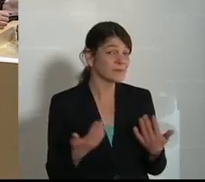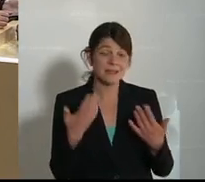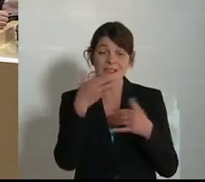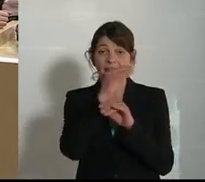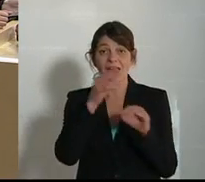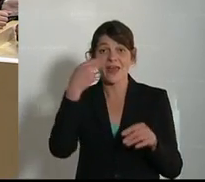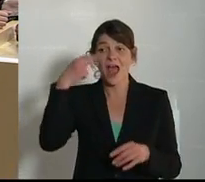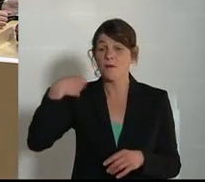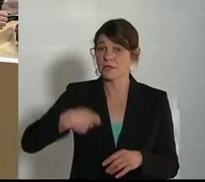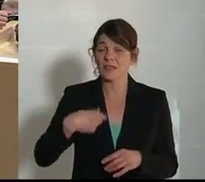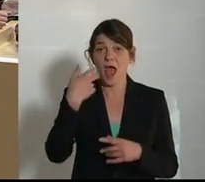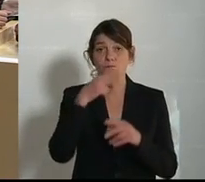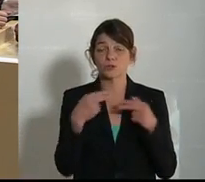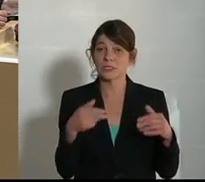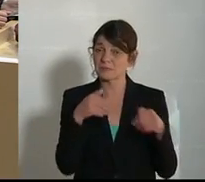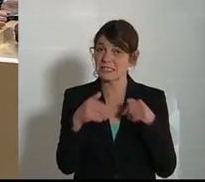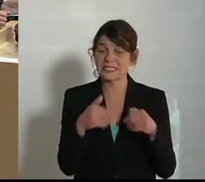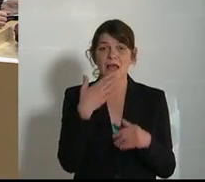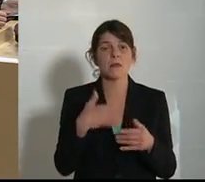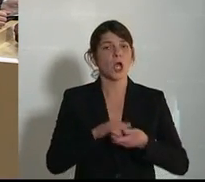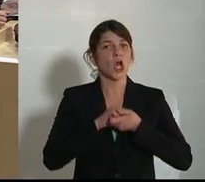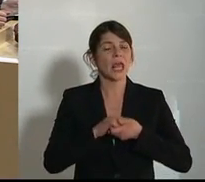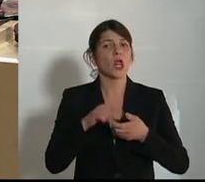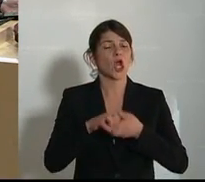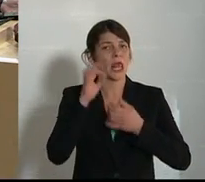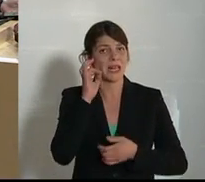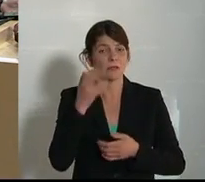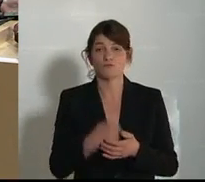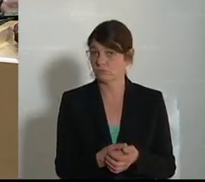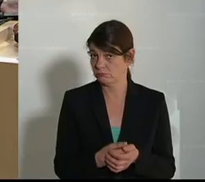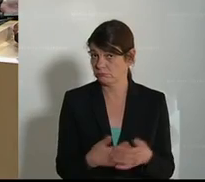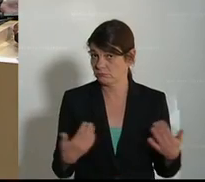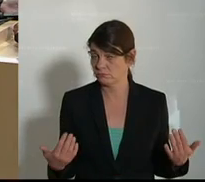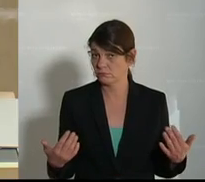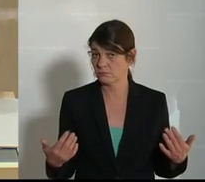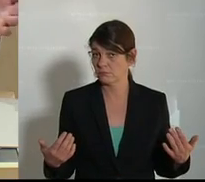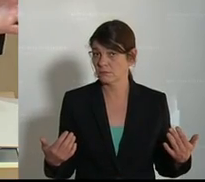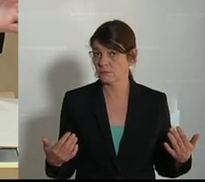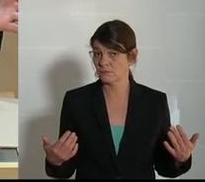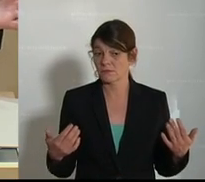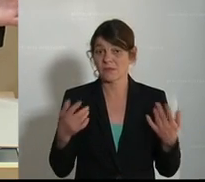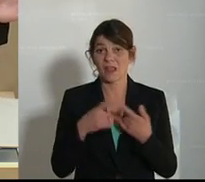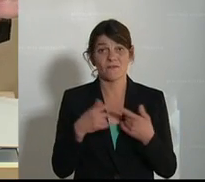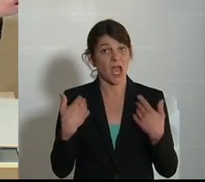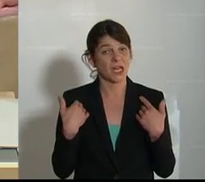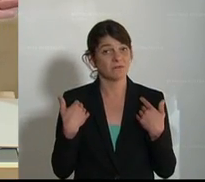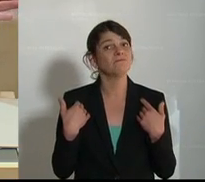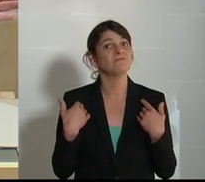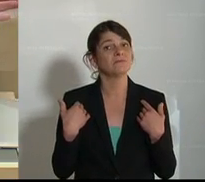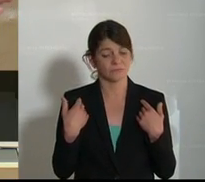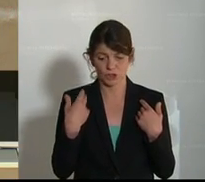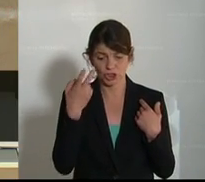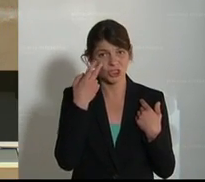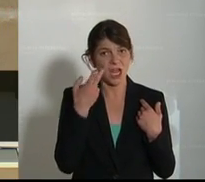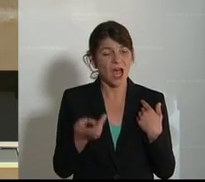Zivilberuf Landwirt und von den Grünen ist am Wort Olga Voglauer. Wenn wir den Weg von der Landwirtschaft